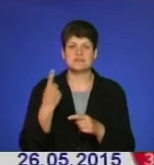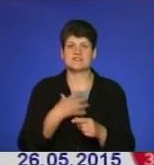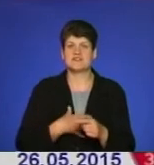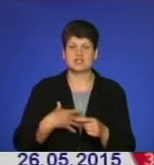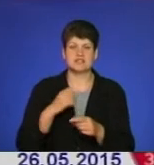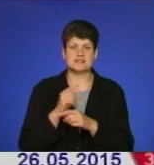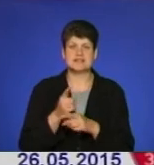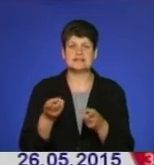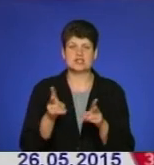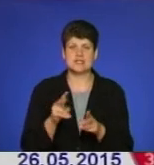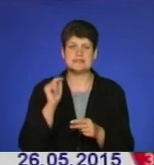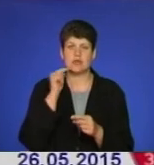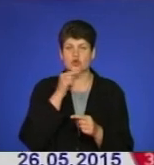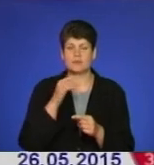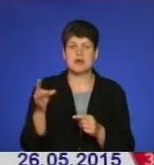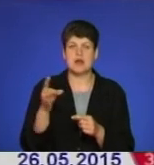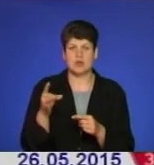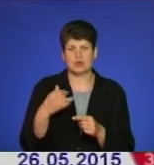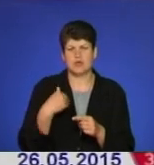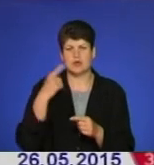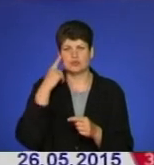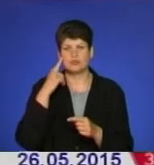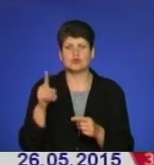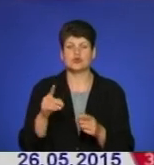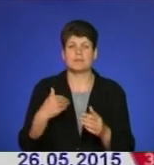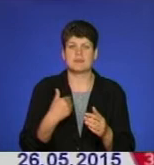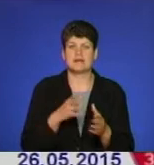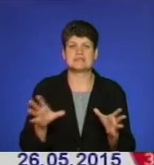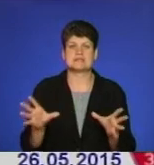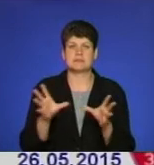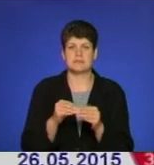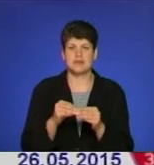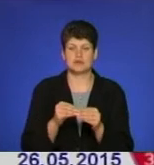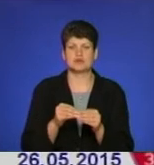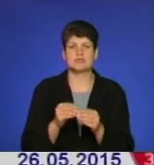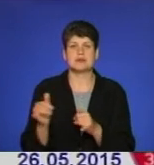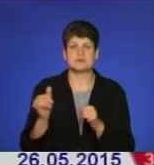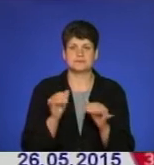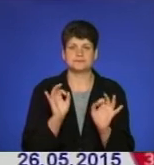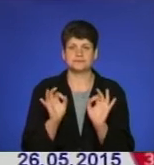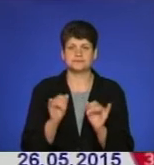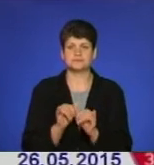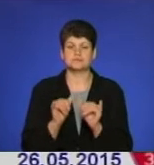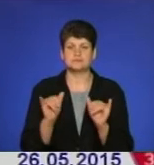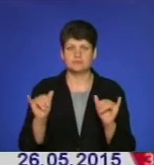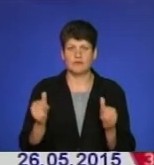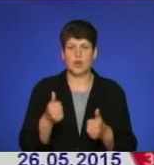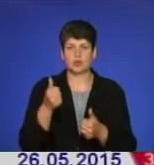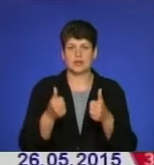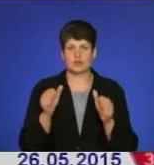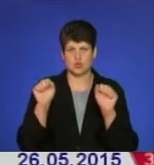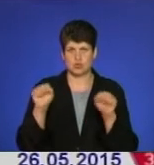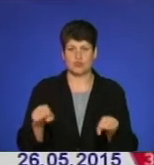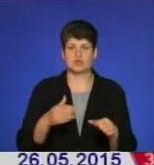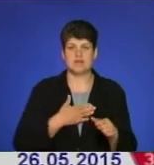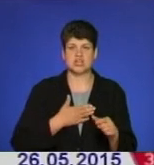також залишається економіка району. Я думаю, що ми спільно забезпечимо її сталий розвиток, забезпечимо якусь конкурентну спроможність